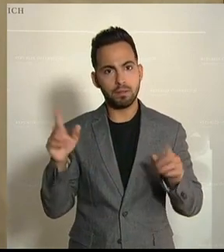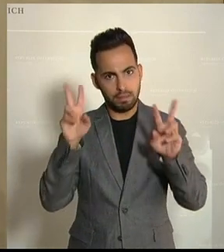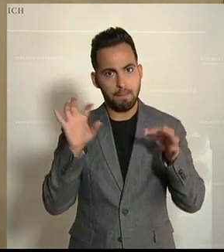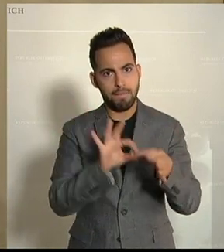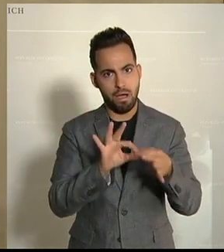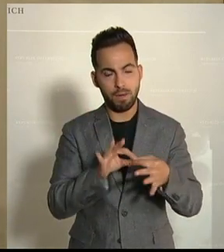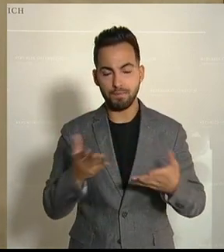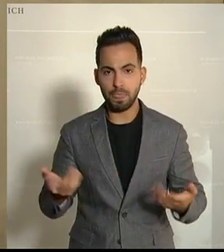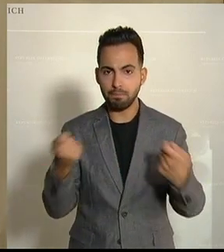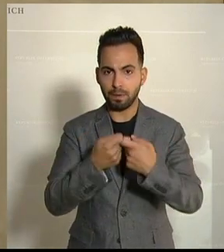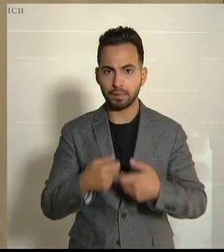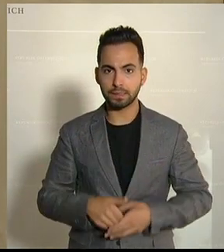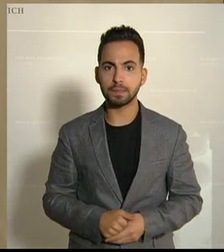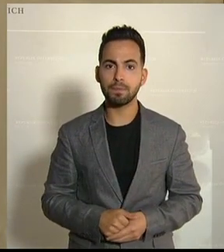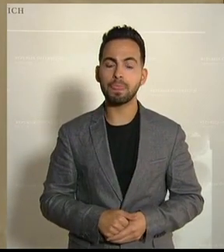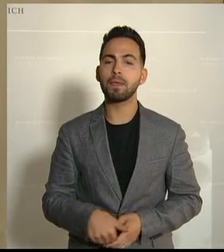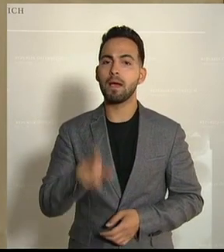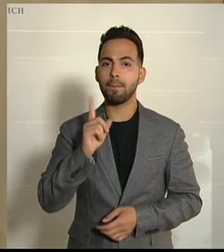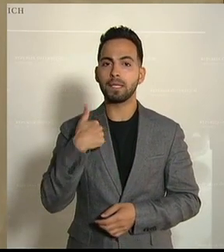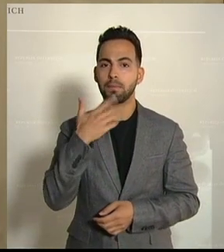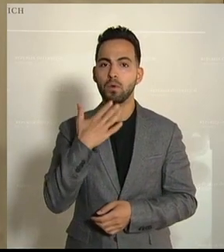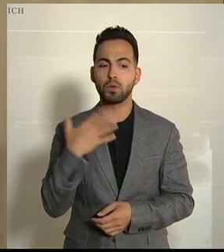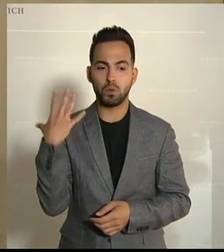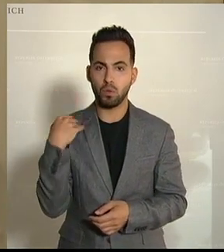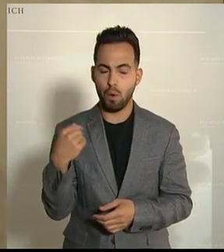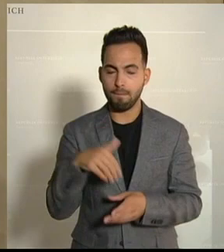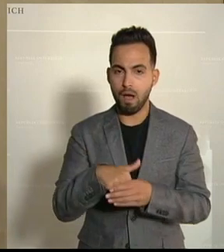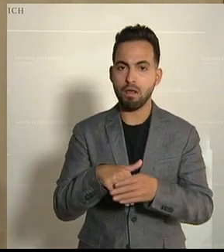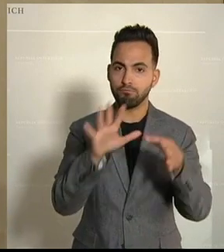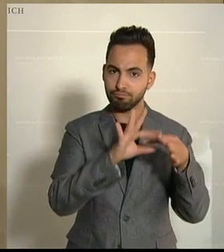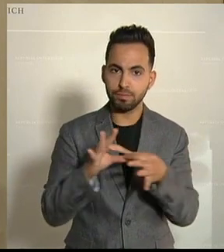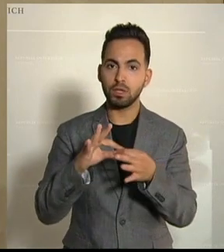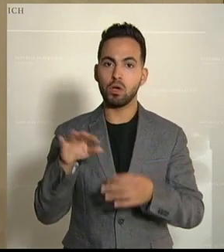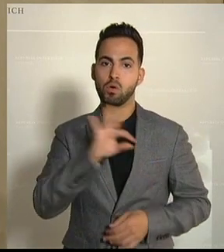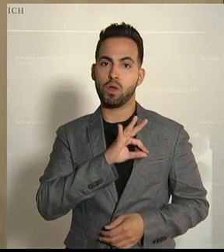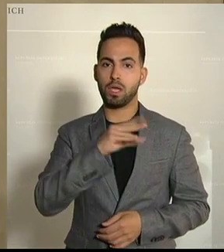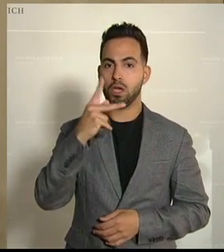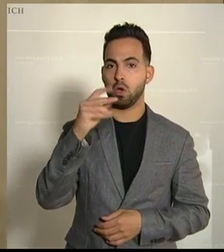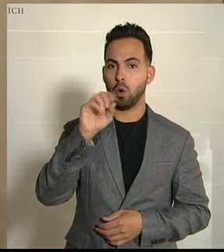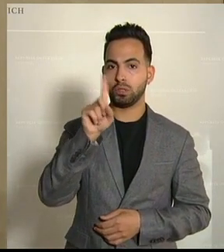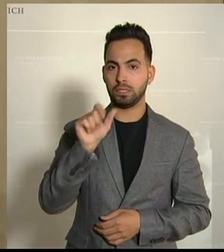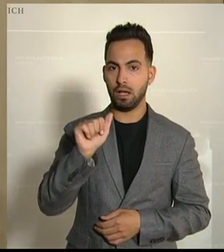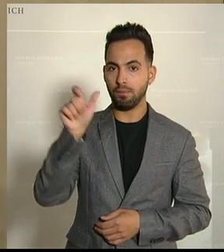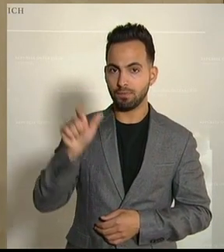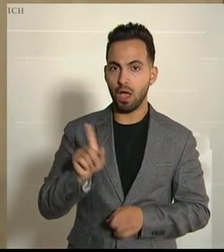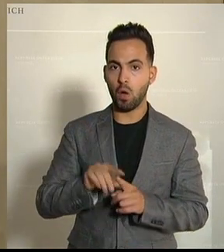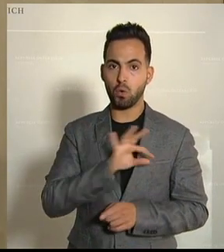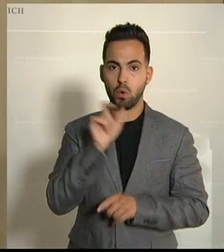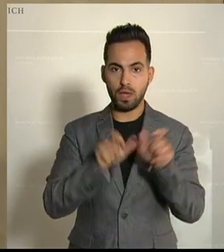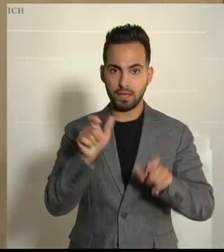Thema dazu. Aber ich möchte es noch einmal replizieren, auch auf den Kollegen Kotzer und auch die Kolleginnen, die jetzt diese